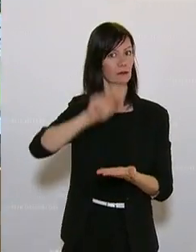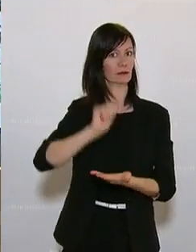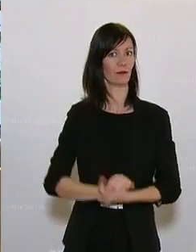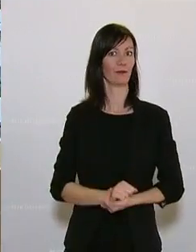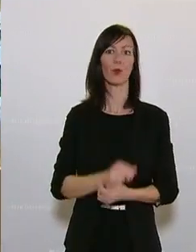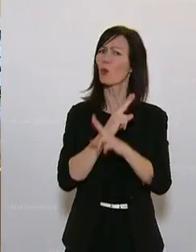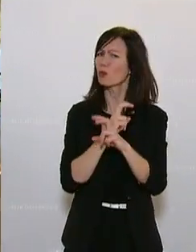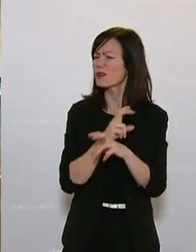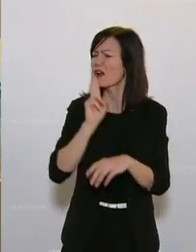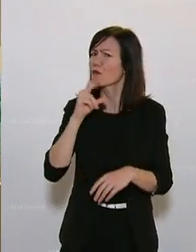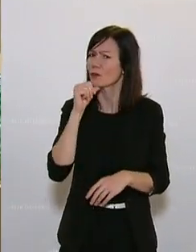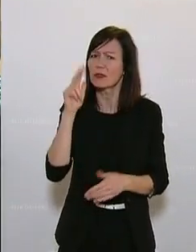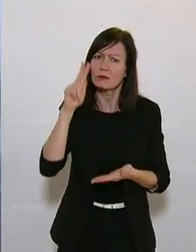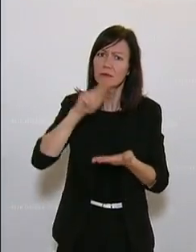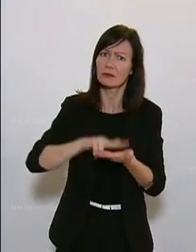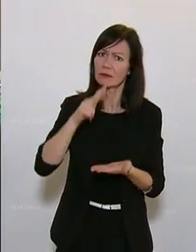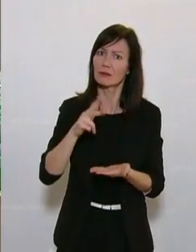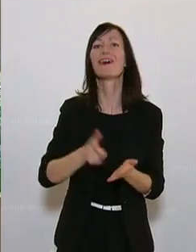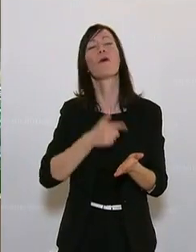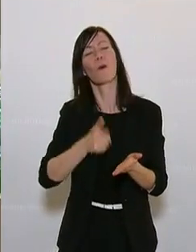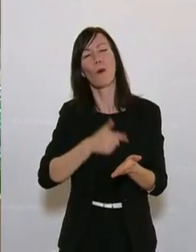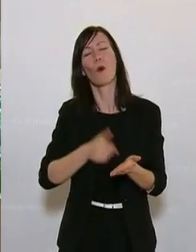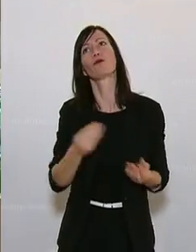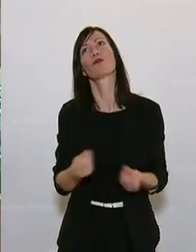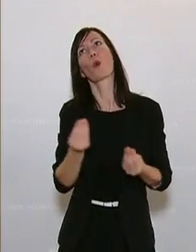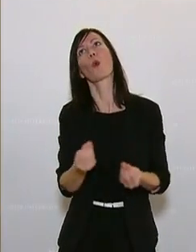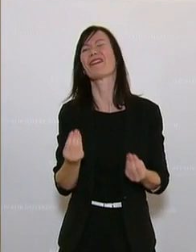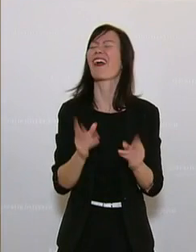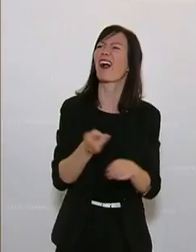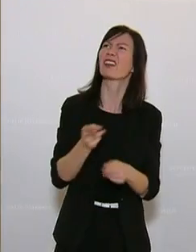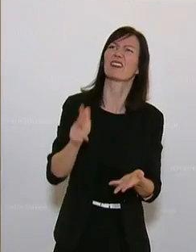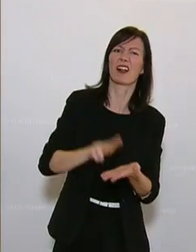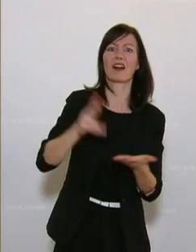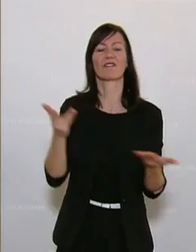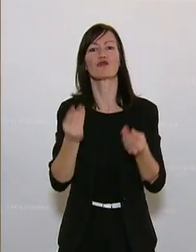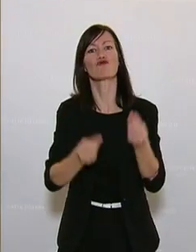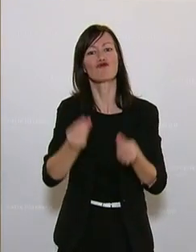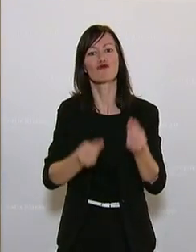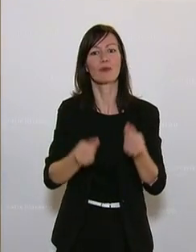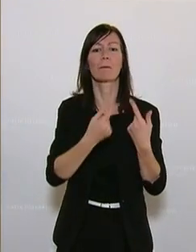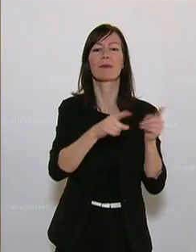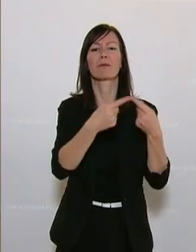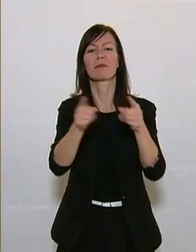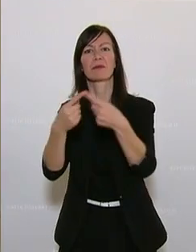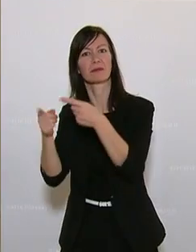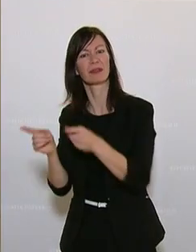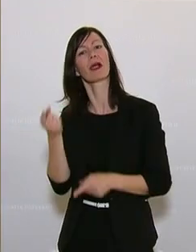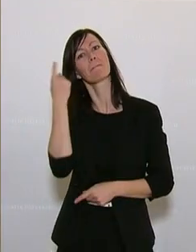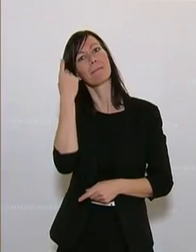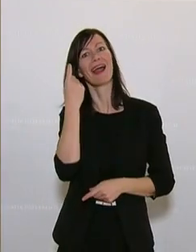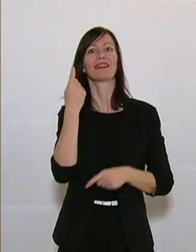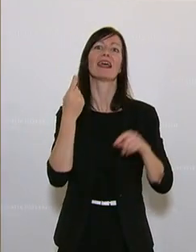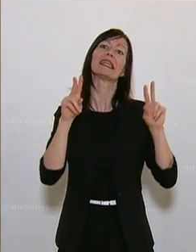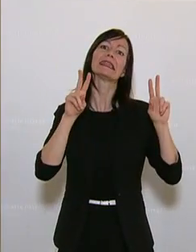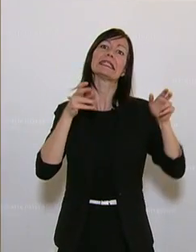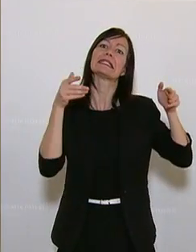oftmals die häufig wechselnden Spiele genannt, die eine Etablierung von Disziplinen hindern